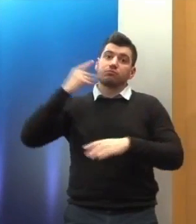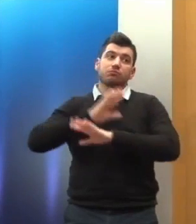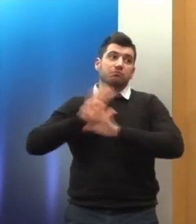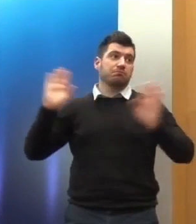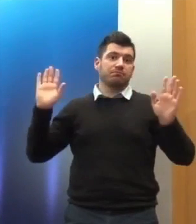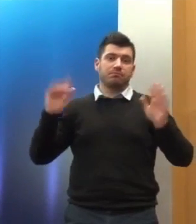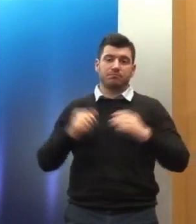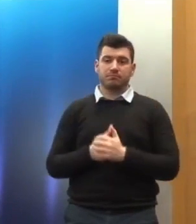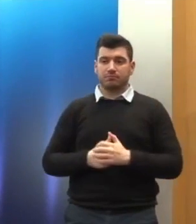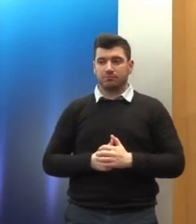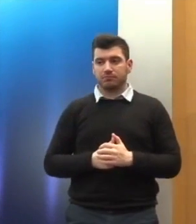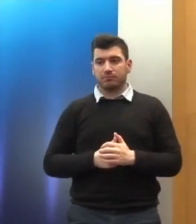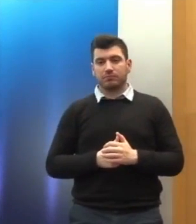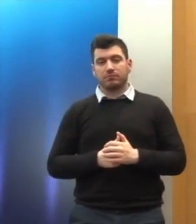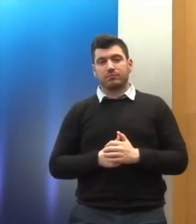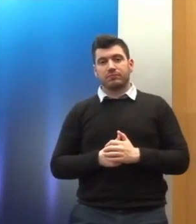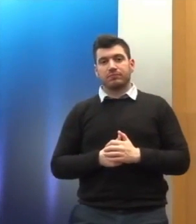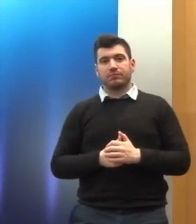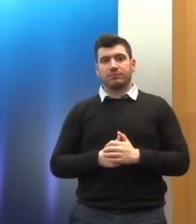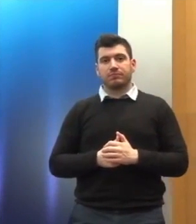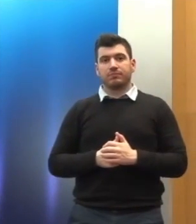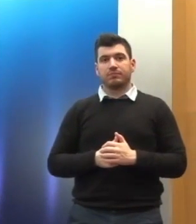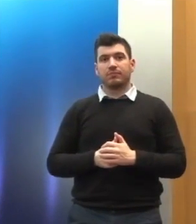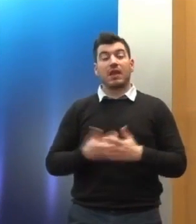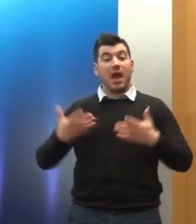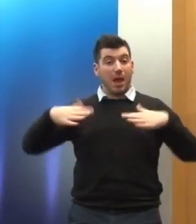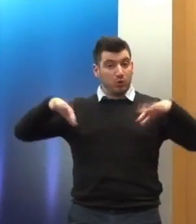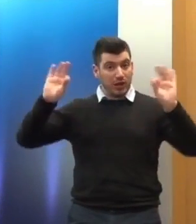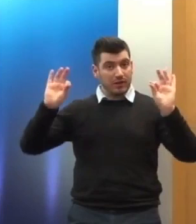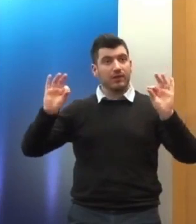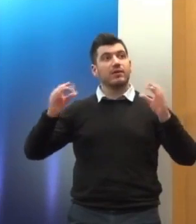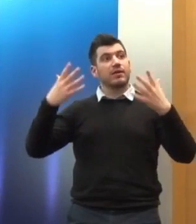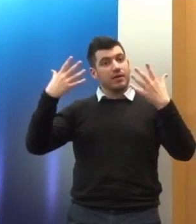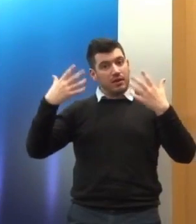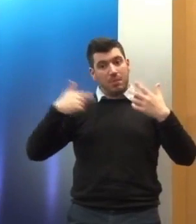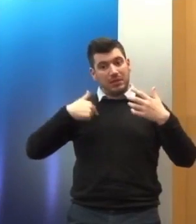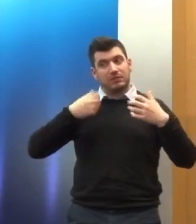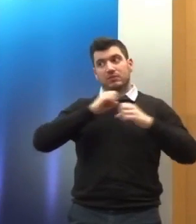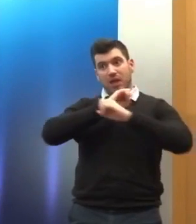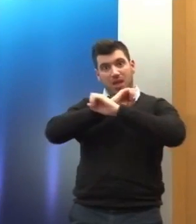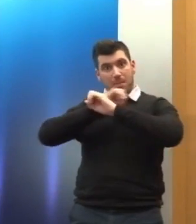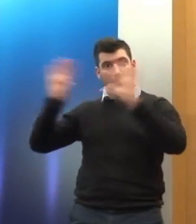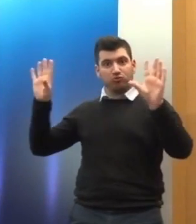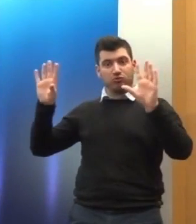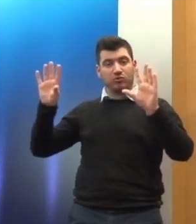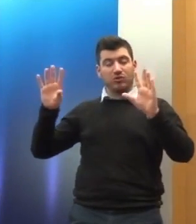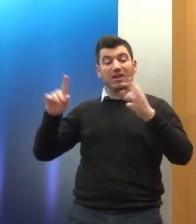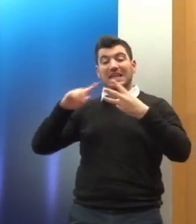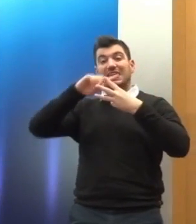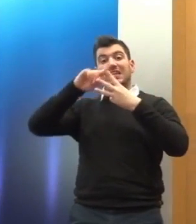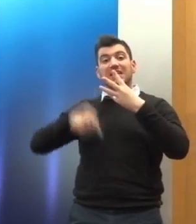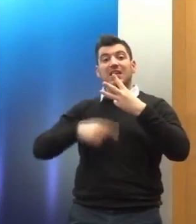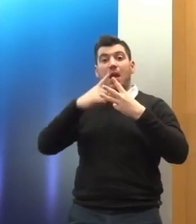Πρέπει να σας πω ότι ευθύς εξ αρχής υπήρξε μια σαφής ενημέρωση από την πλευρά μας για τρεις βασικούς